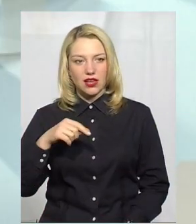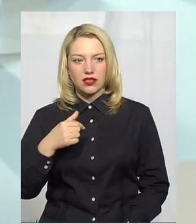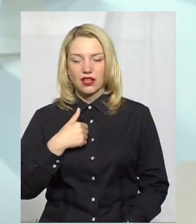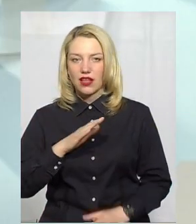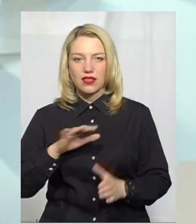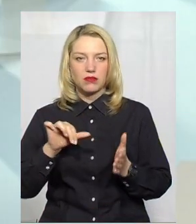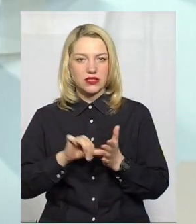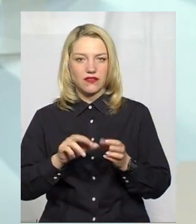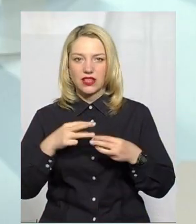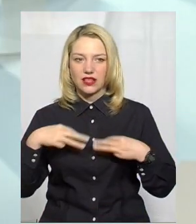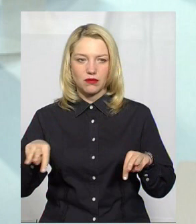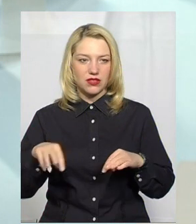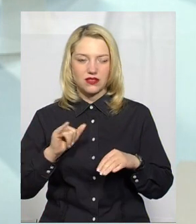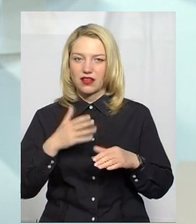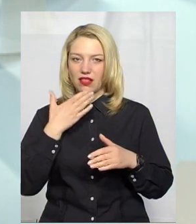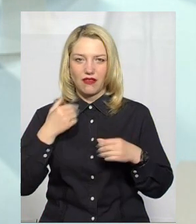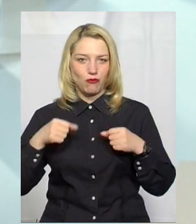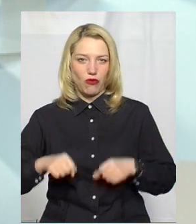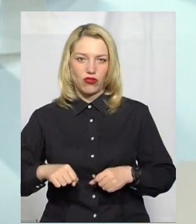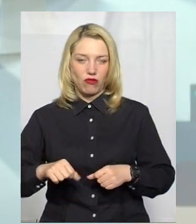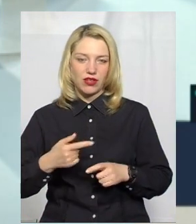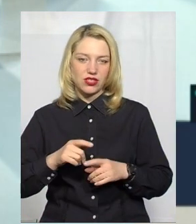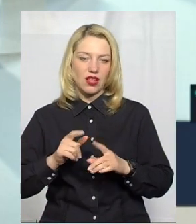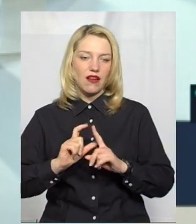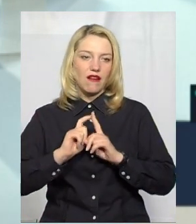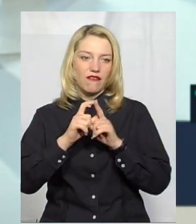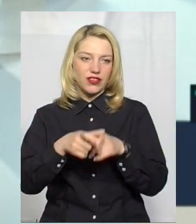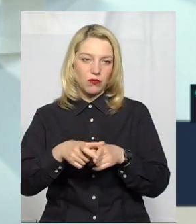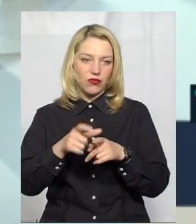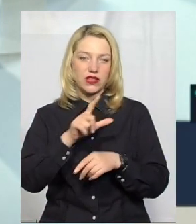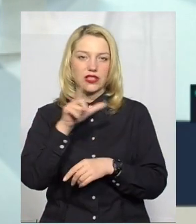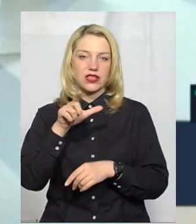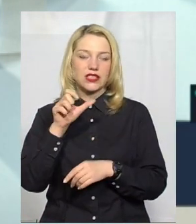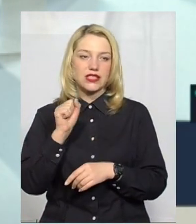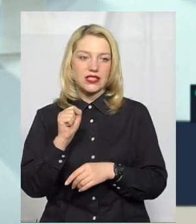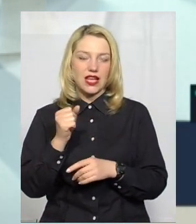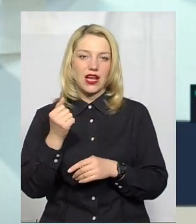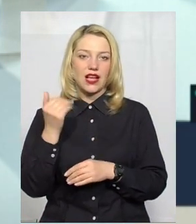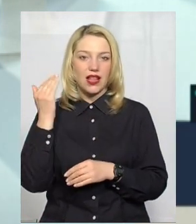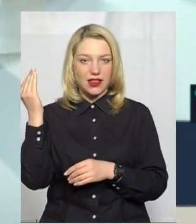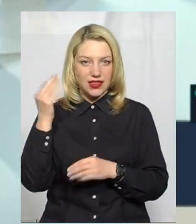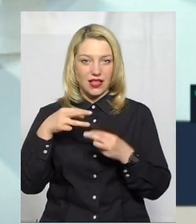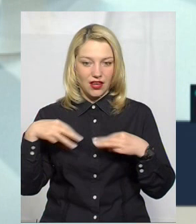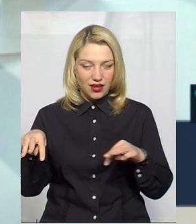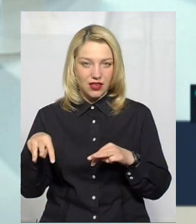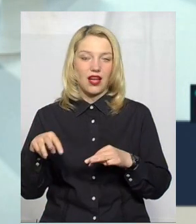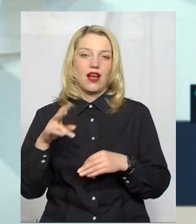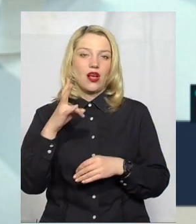представник Міністерства і не вповноважена відповідати за них, але хочу